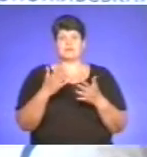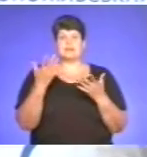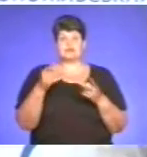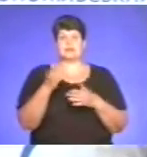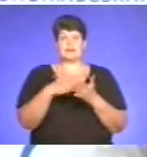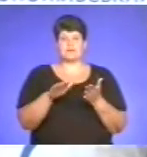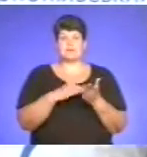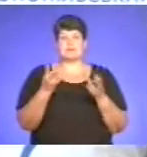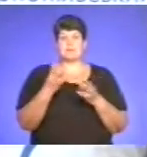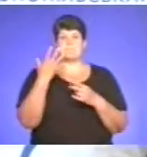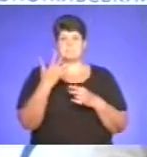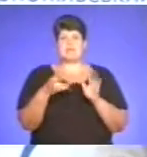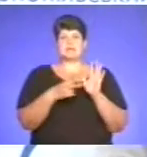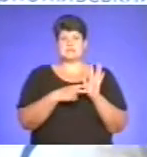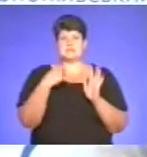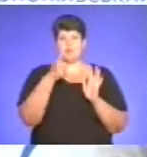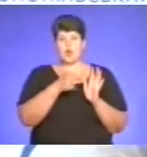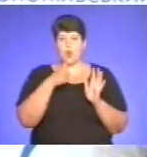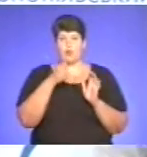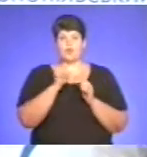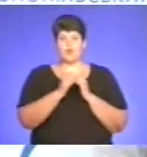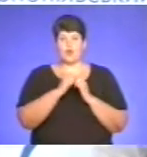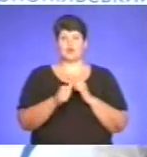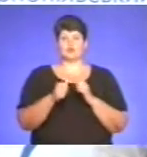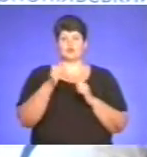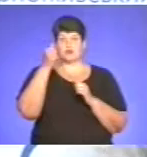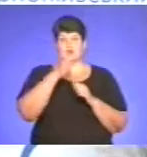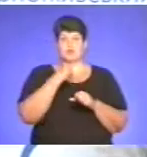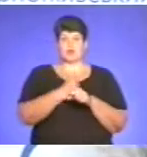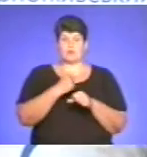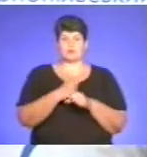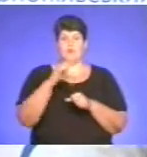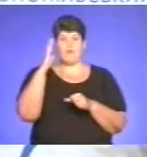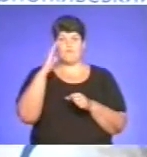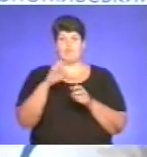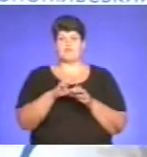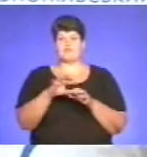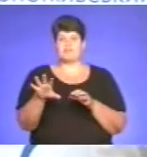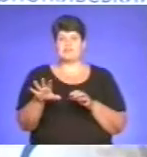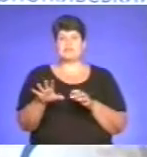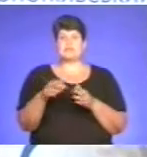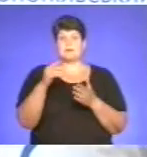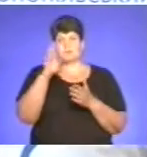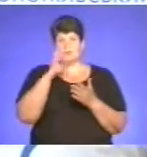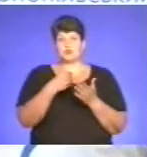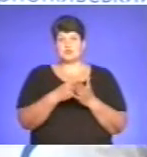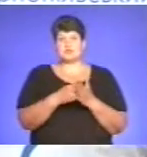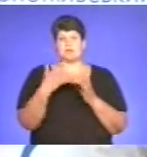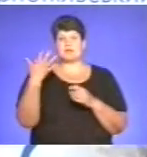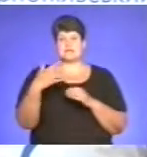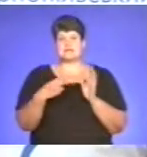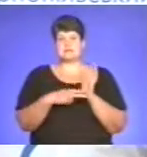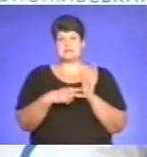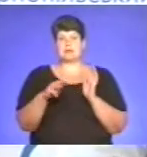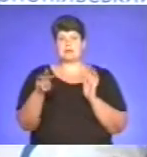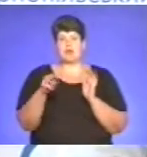-7 років щорічних робіт по водовідведення, щорічних, з бюджетом, не знаю, 50-70 мільйонів гривень